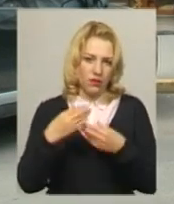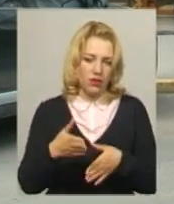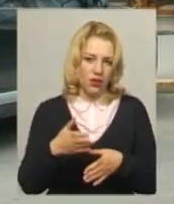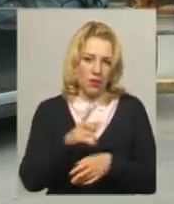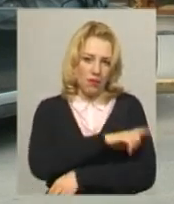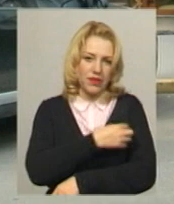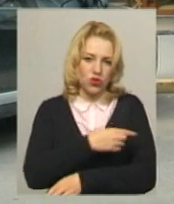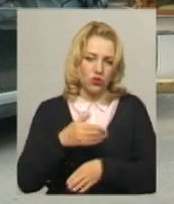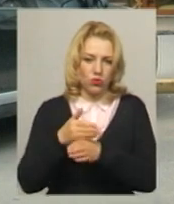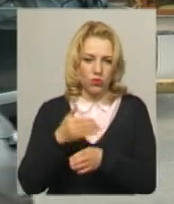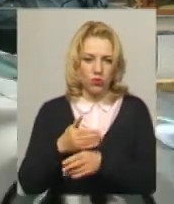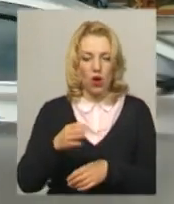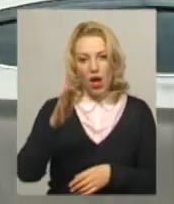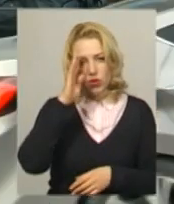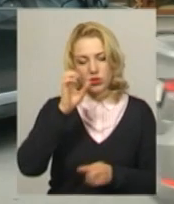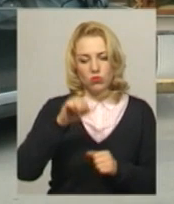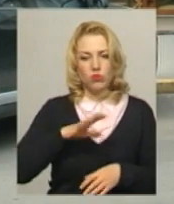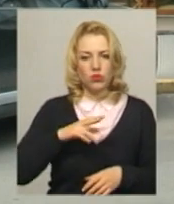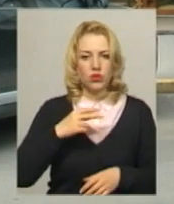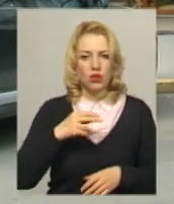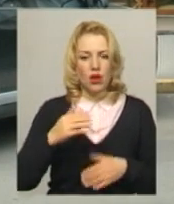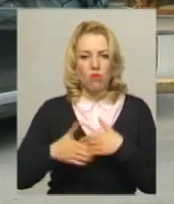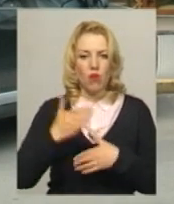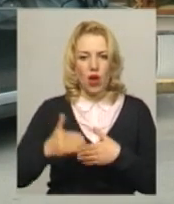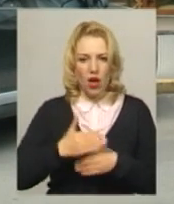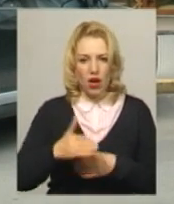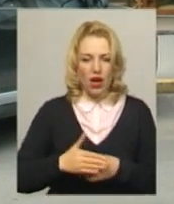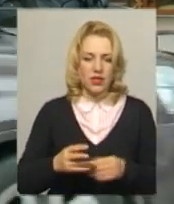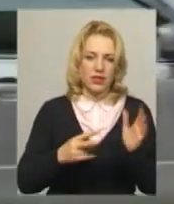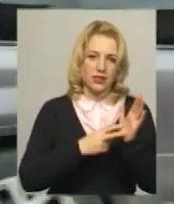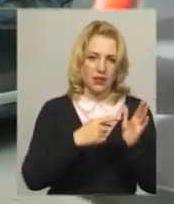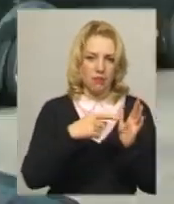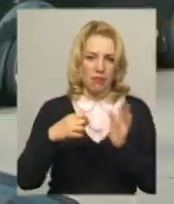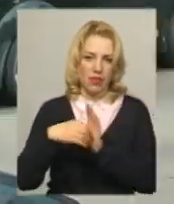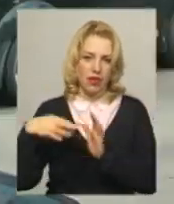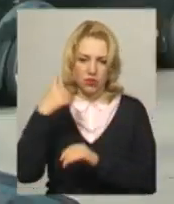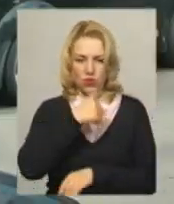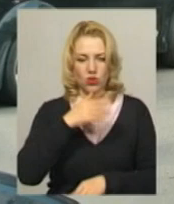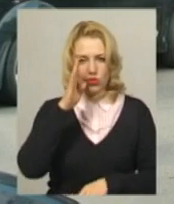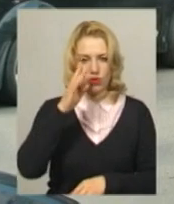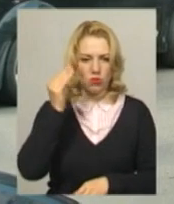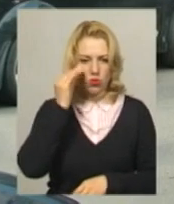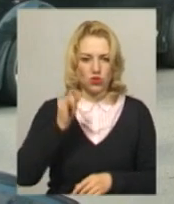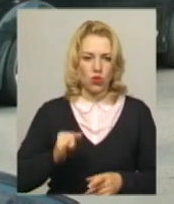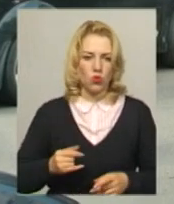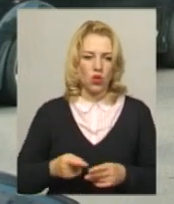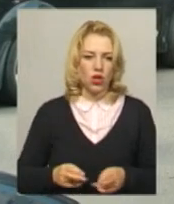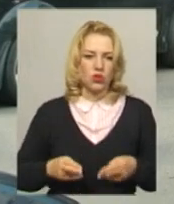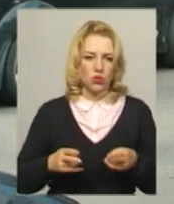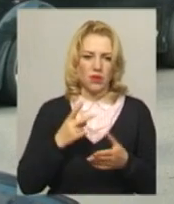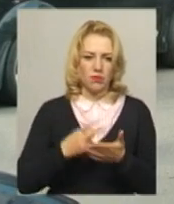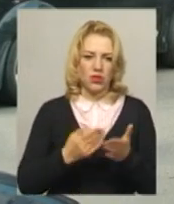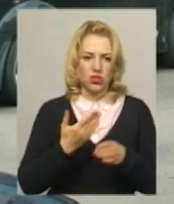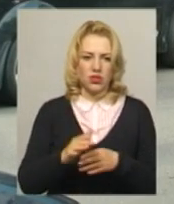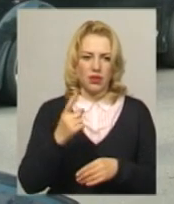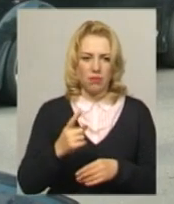Молодому чоловіку загрожує покарання у вигляді позбавлення волі від 7 до 15 років. Чоловік підозрюється у вчиненій з точно передбаченого